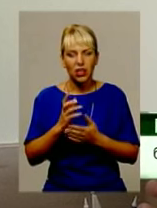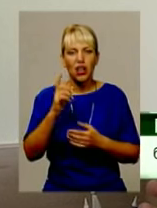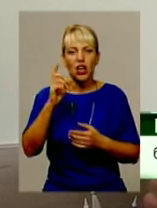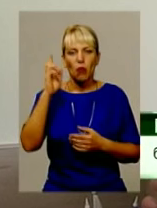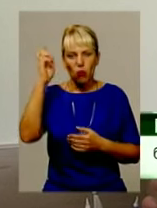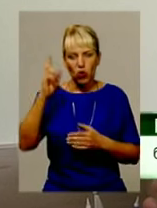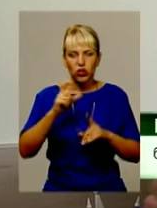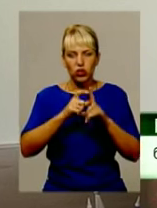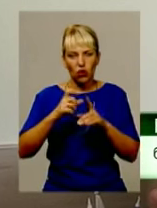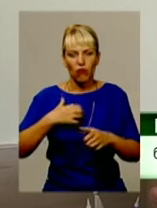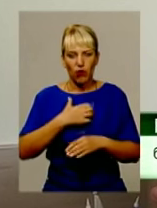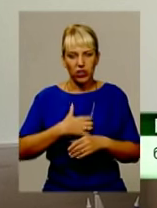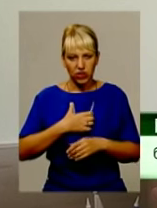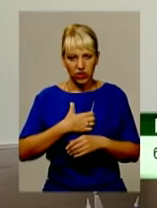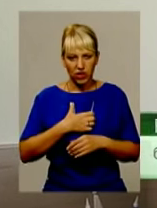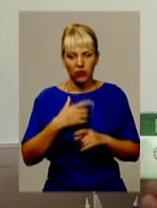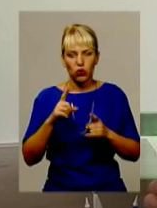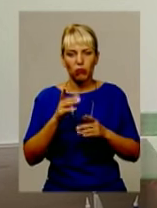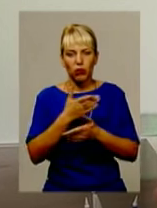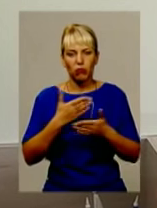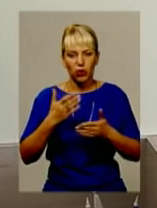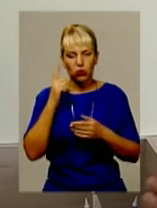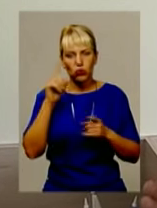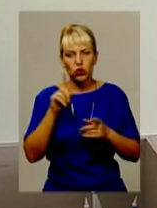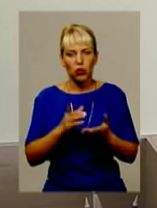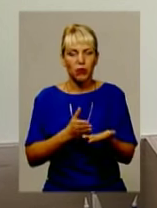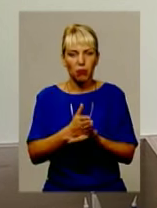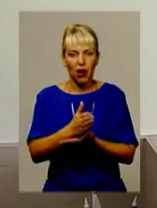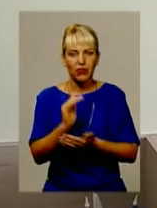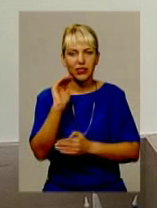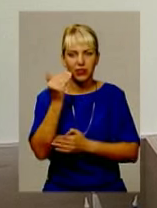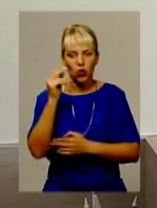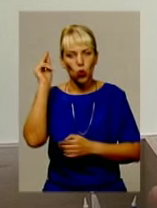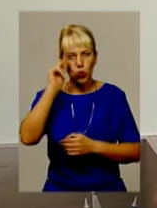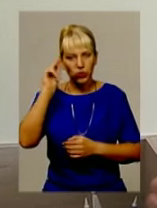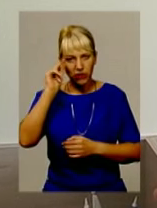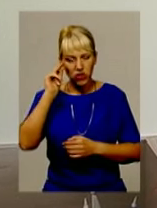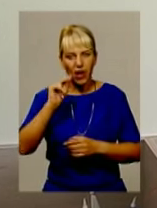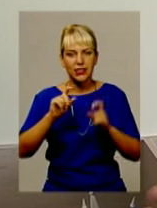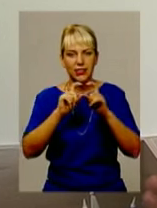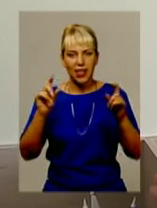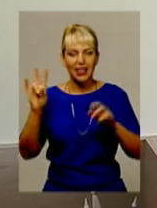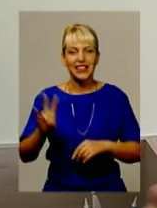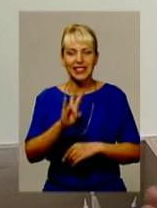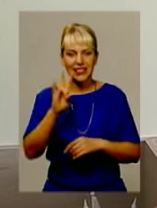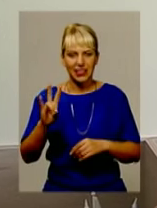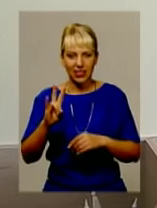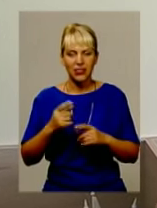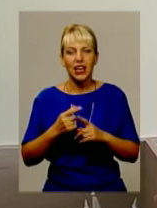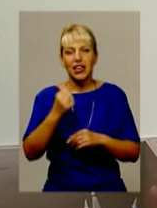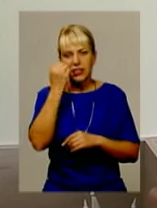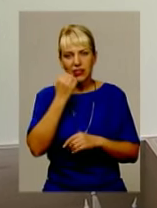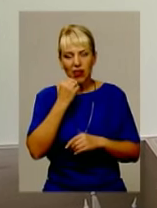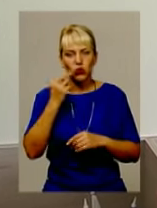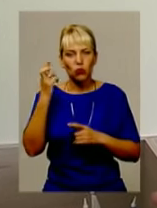бути в підвалах кожного життя. Тому ми вибрали, щоб направити дитину саме в християнський навчальний заклад. Слава Богу, це вже зверджено на законодавчому рівні.